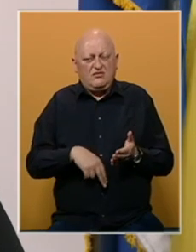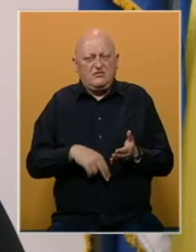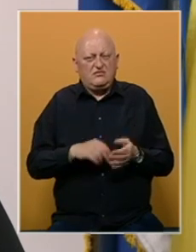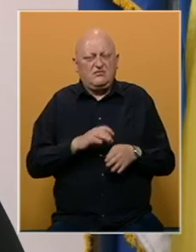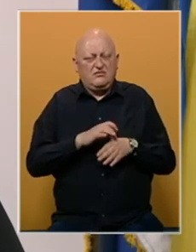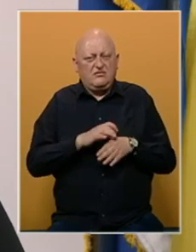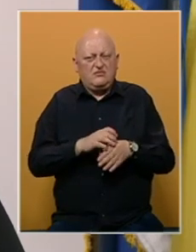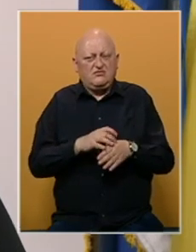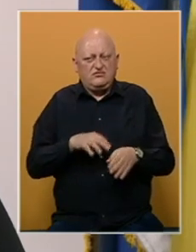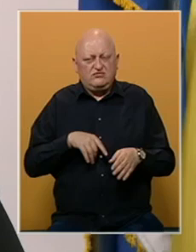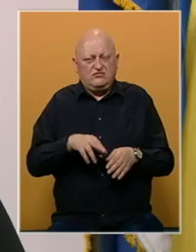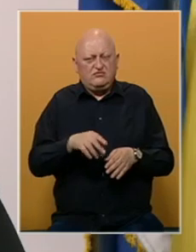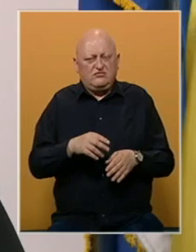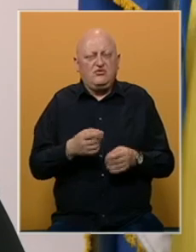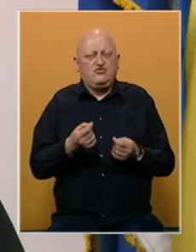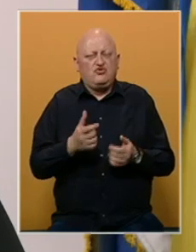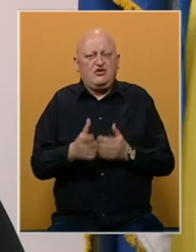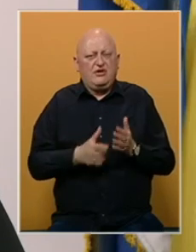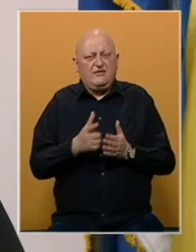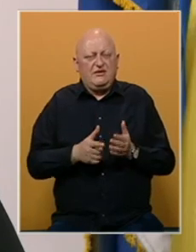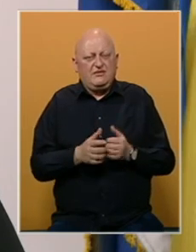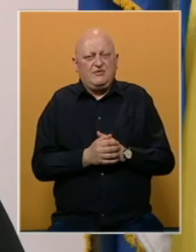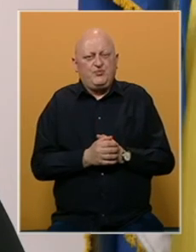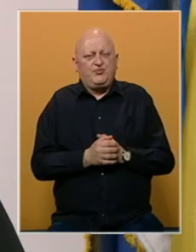implementacija kreće u najskorije vrijeme.